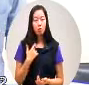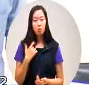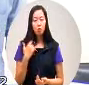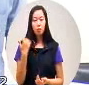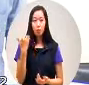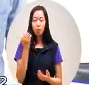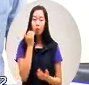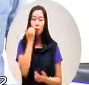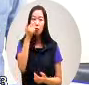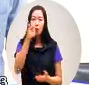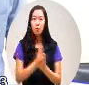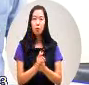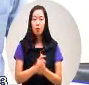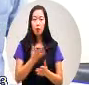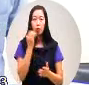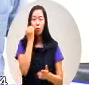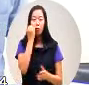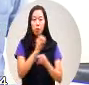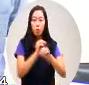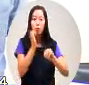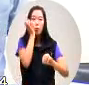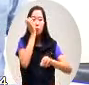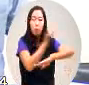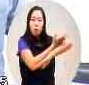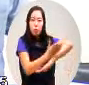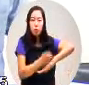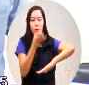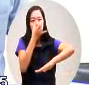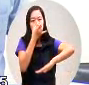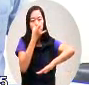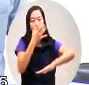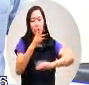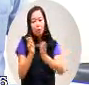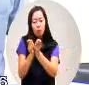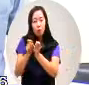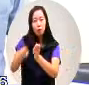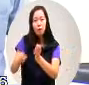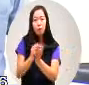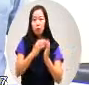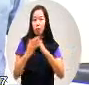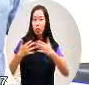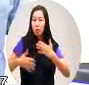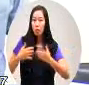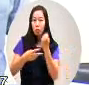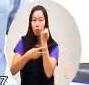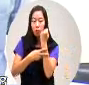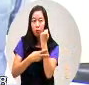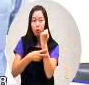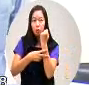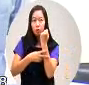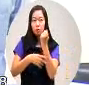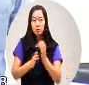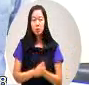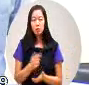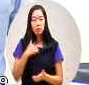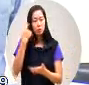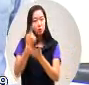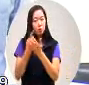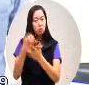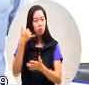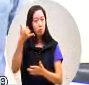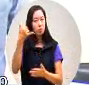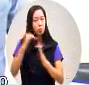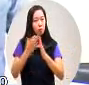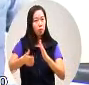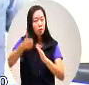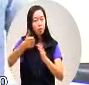流不出去那么他的旁边呢就是傅兴梨那么我每次打电话给陈其